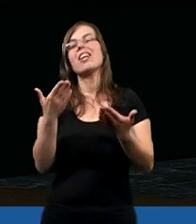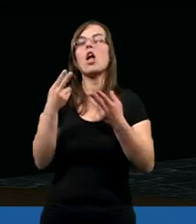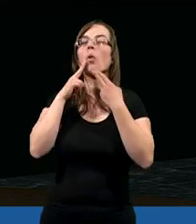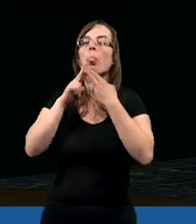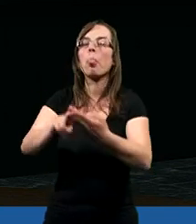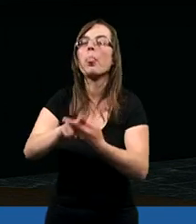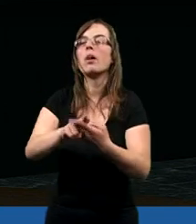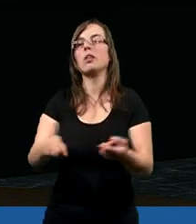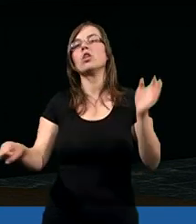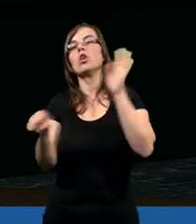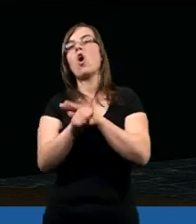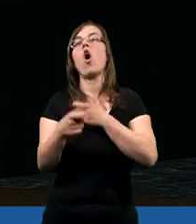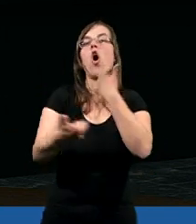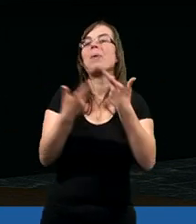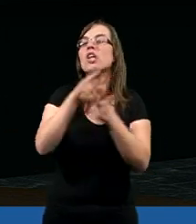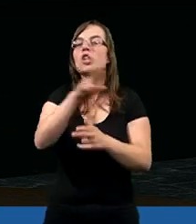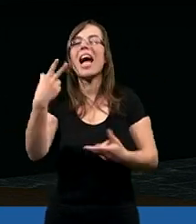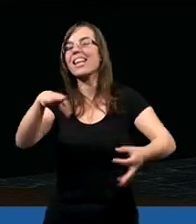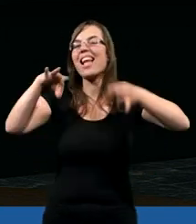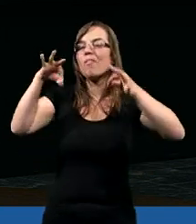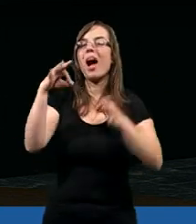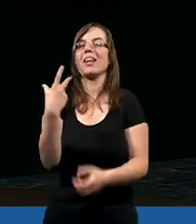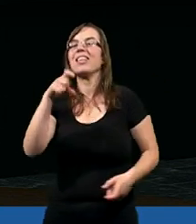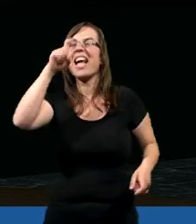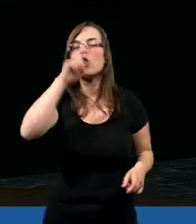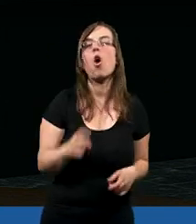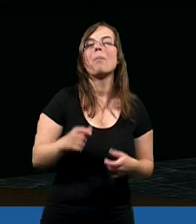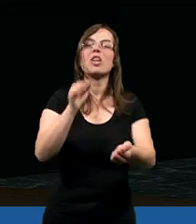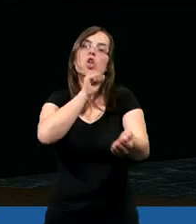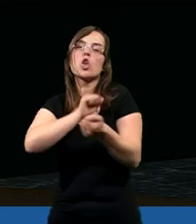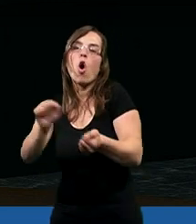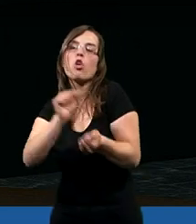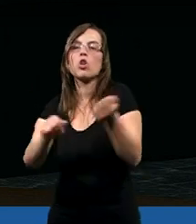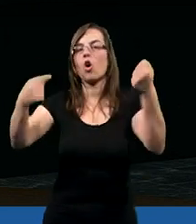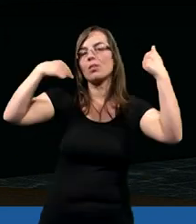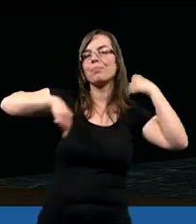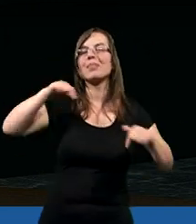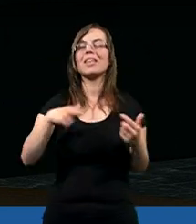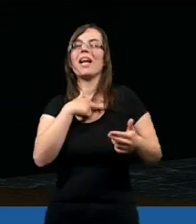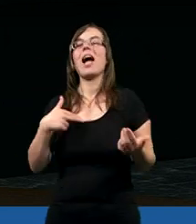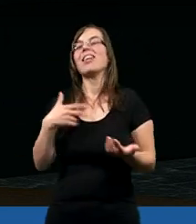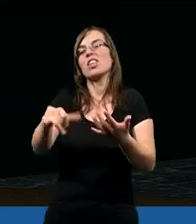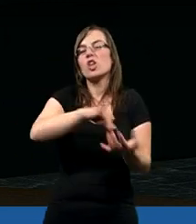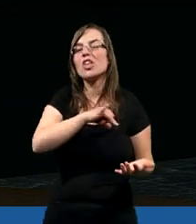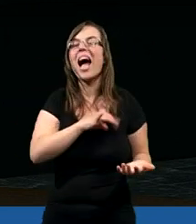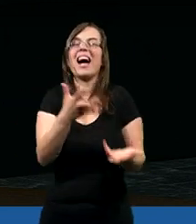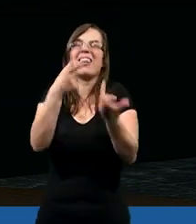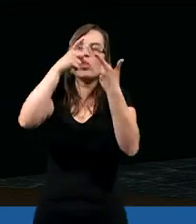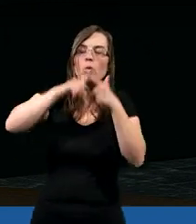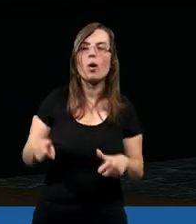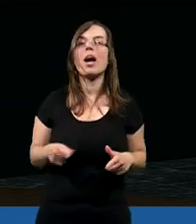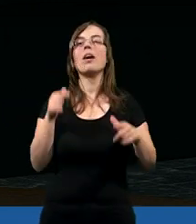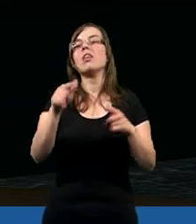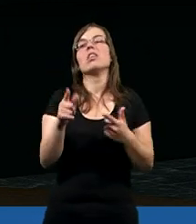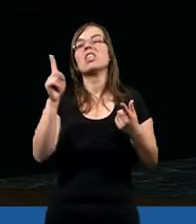ze skłonnością do robienia rzeczy niewłaściwych, niedobrych albo szkodzących nam. Niekoniecznie może grzechu, ale takiemu, który szkodzi